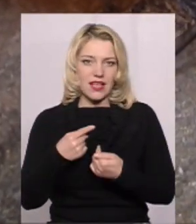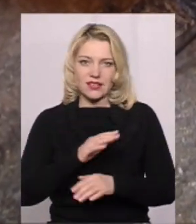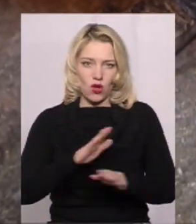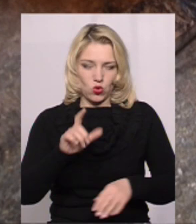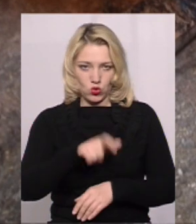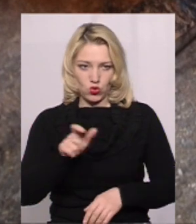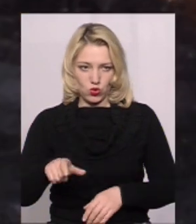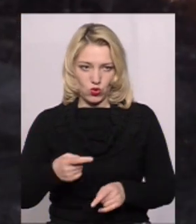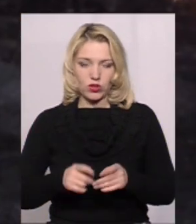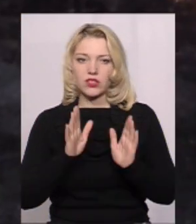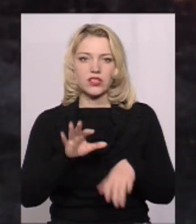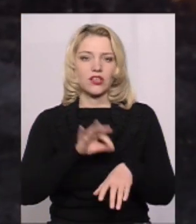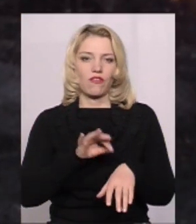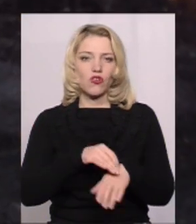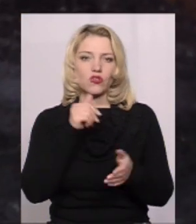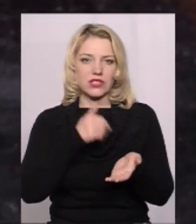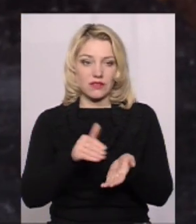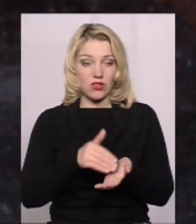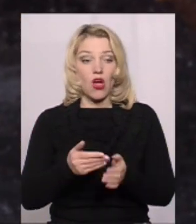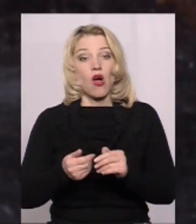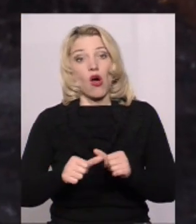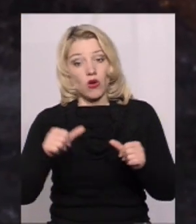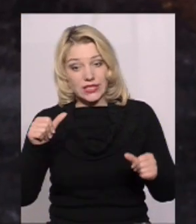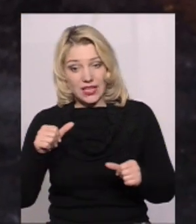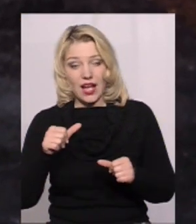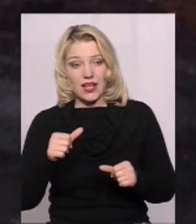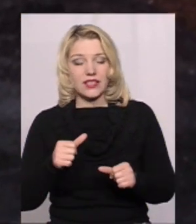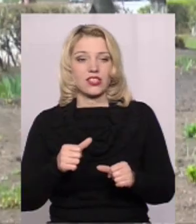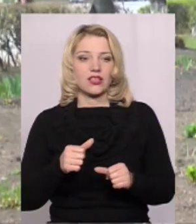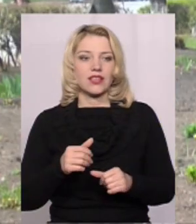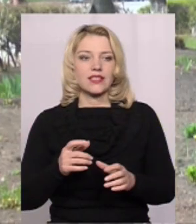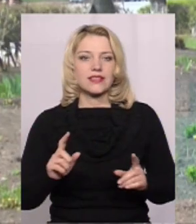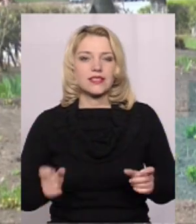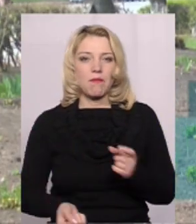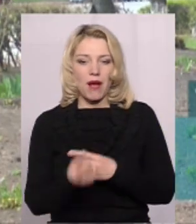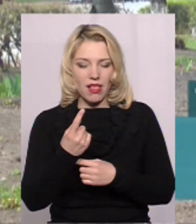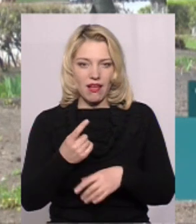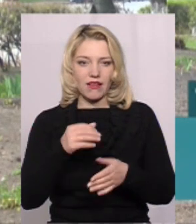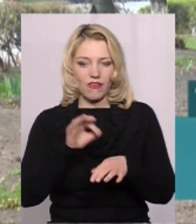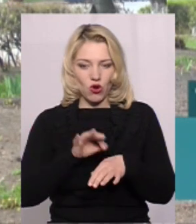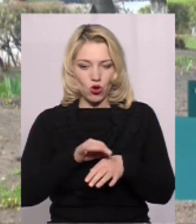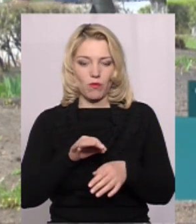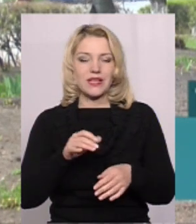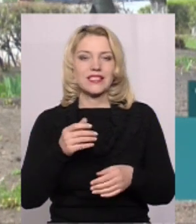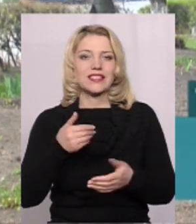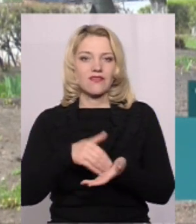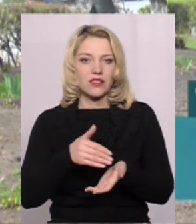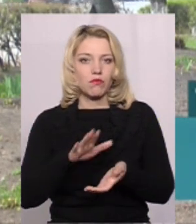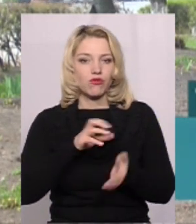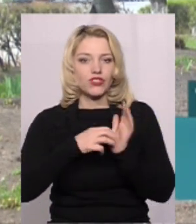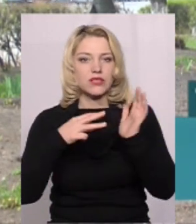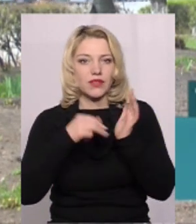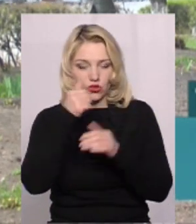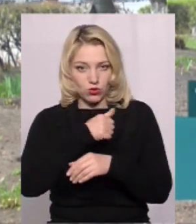спалах африканської чуми свиней на Хмельниччині був зафіксований торік у цьому ж населеному пункті В 2018 році на території